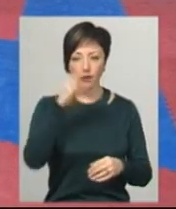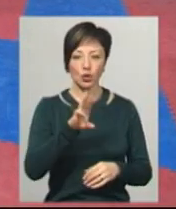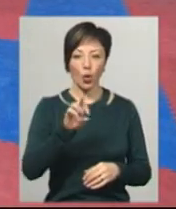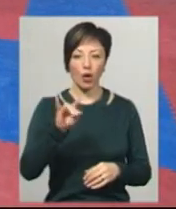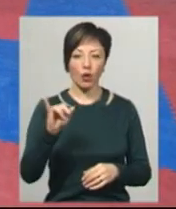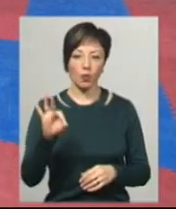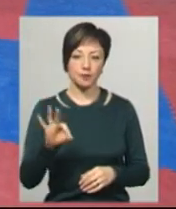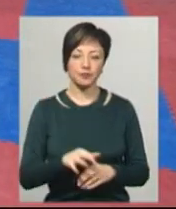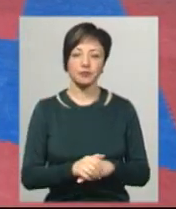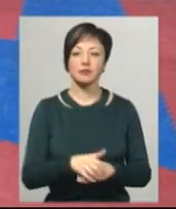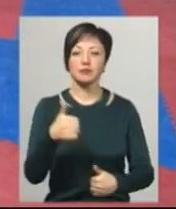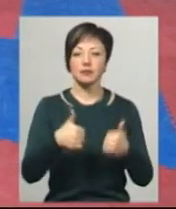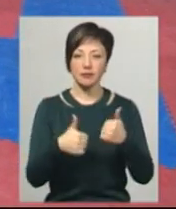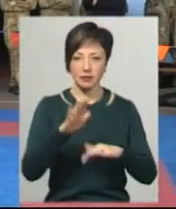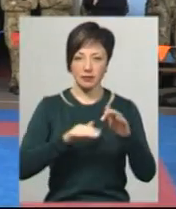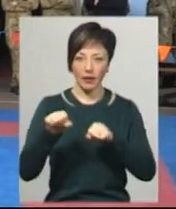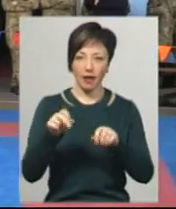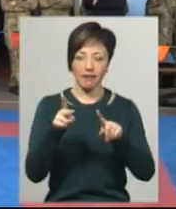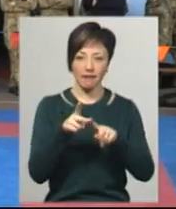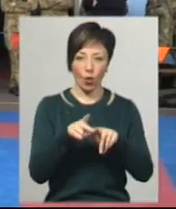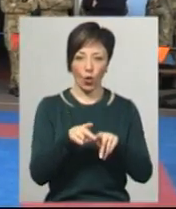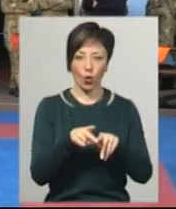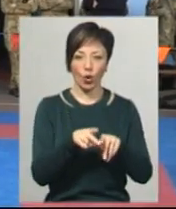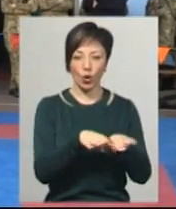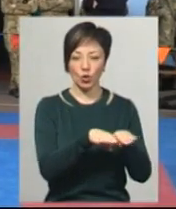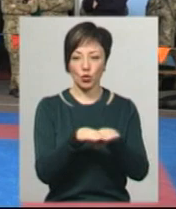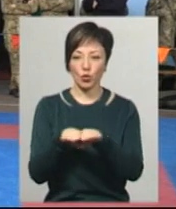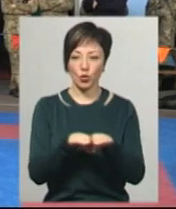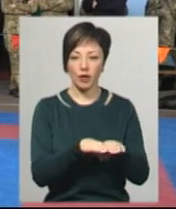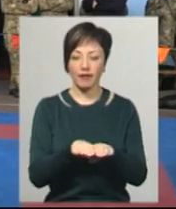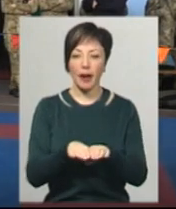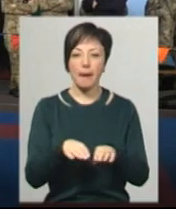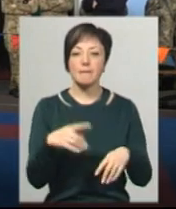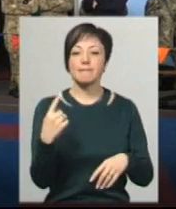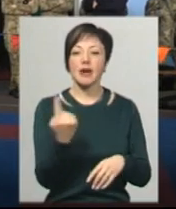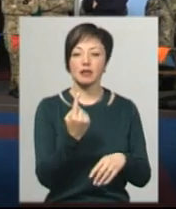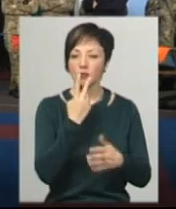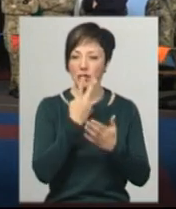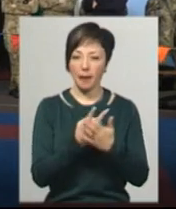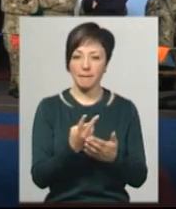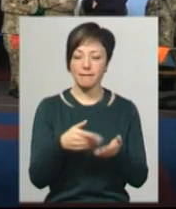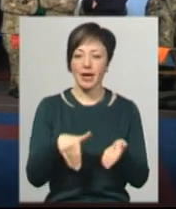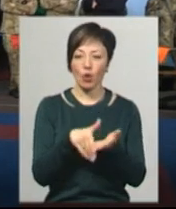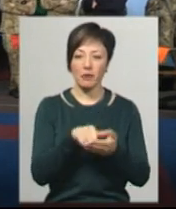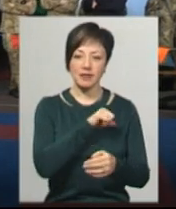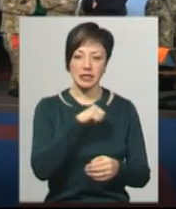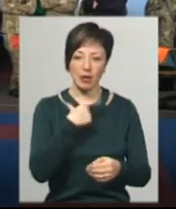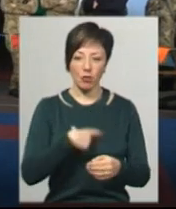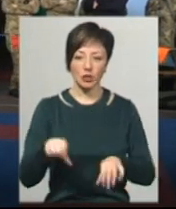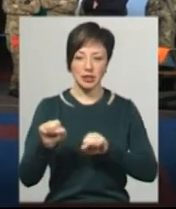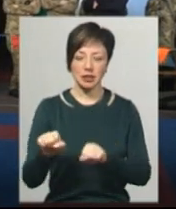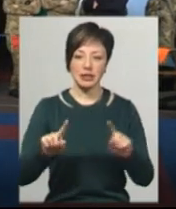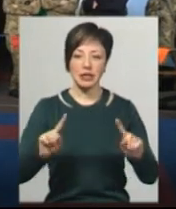рукопашного бою складаються з двох турів. Перший тур – це демонстрація прийом самозахисту, затримання